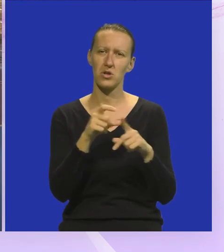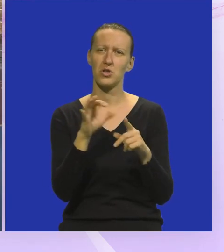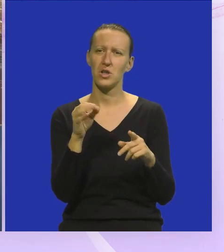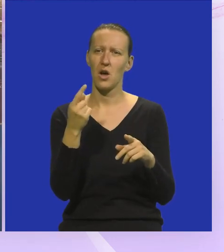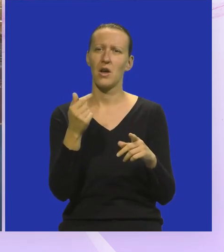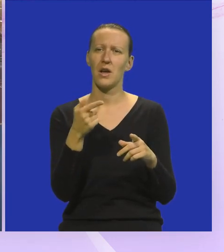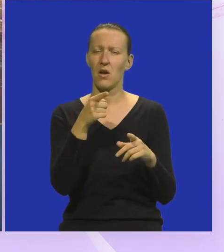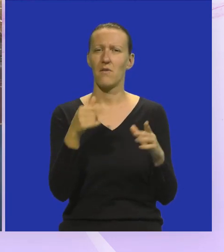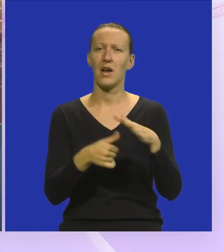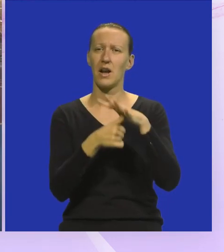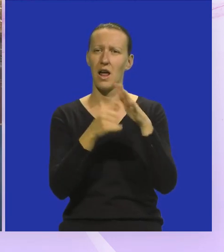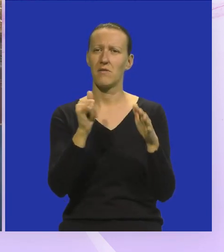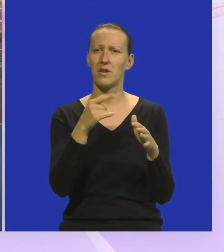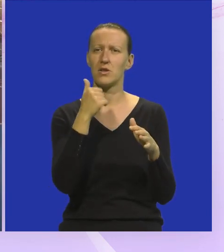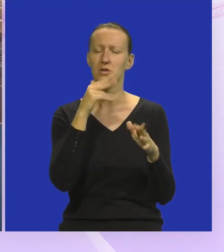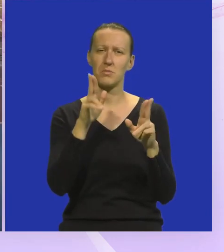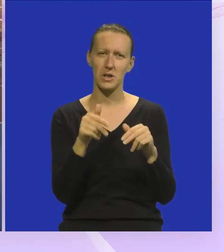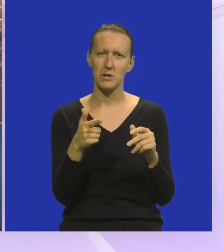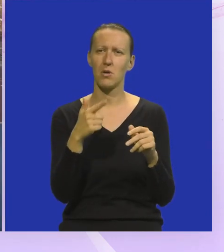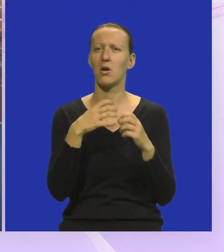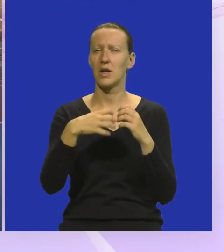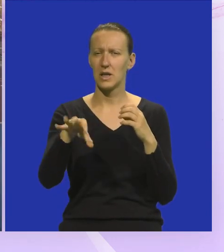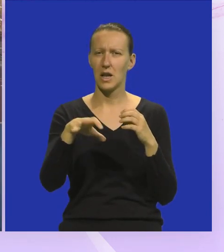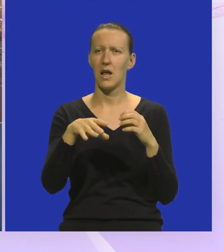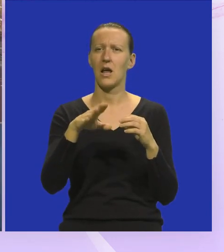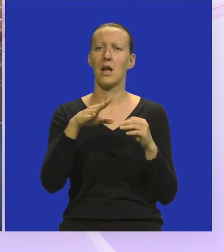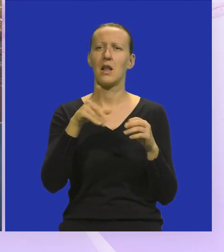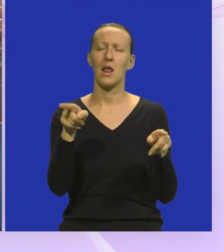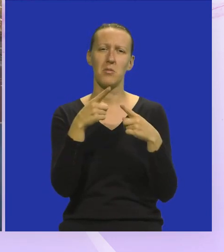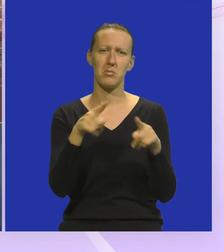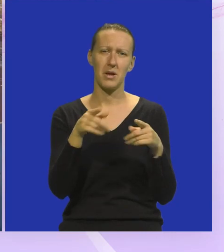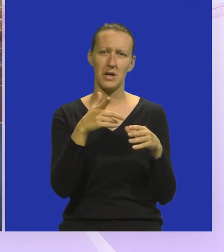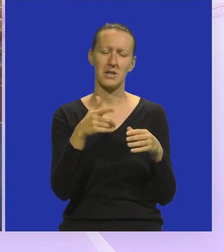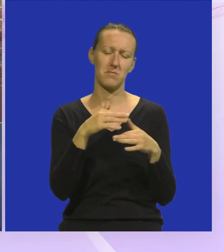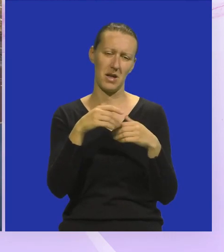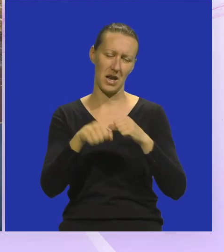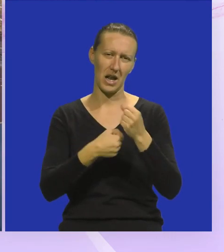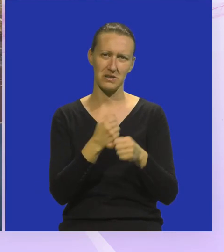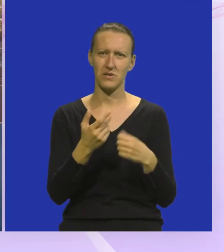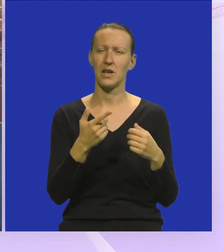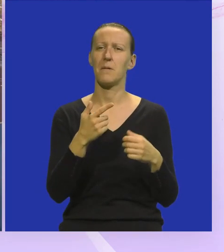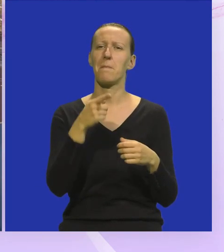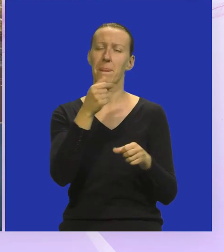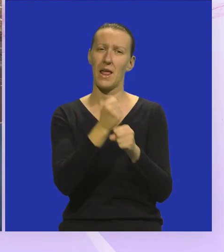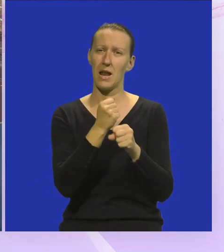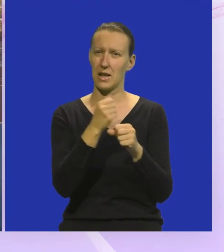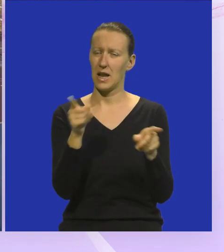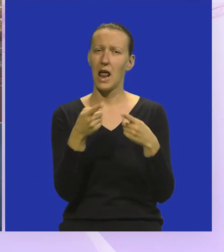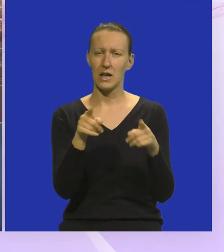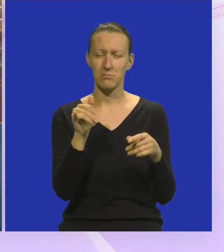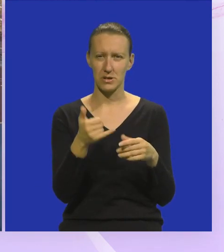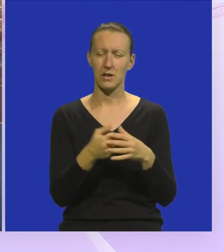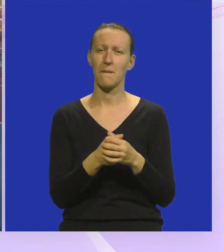dio I onaj glavni riff je zapravo što sam imao i dalje kam se pjesma razvije zapravo Znači i inače se baviš glazbom,